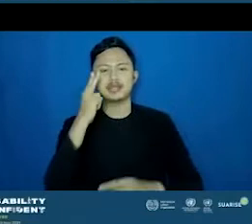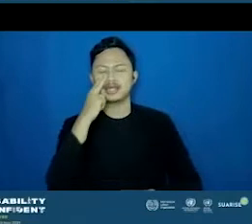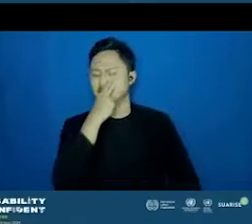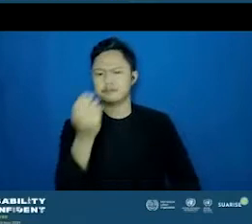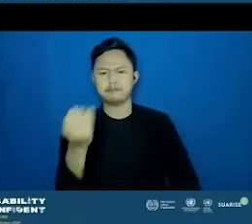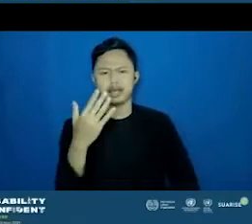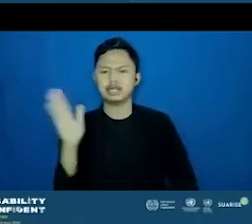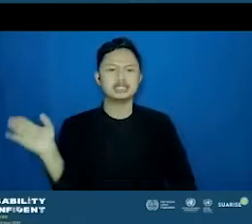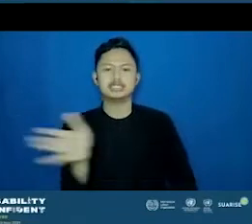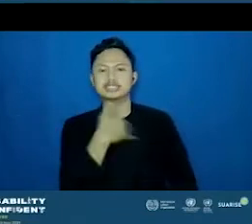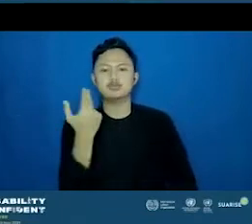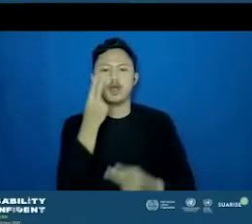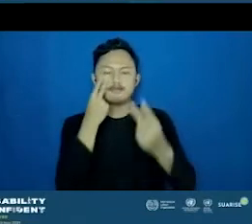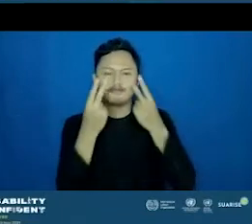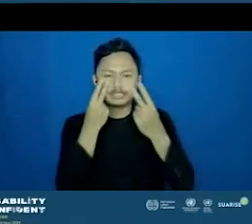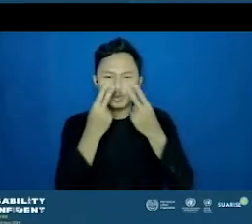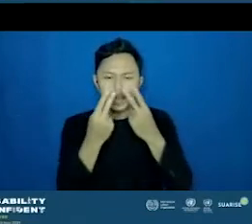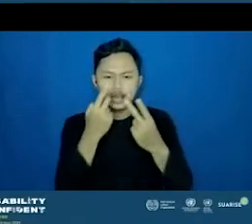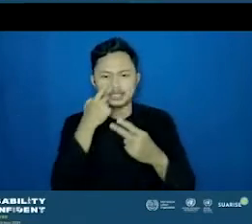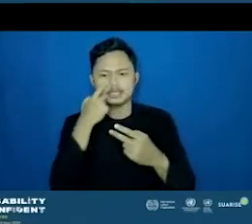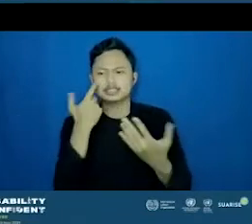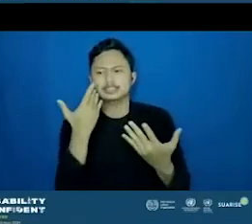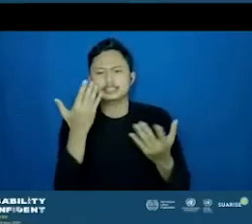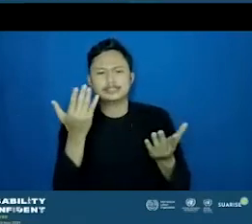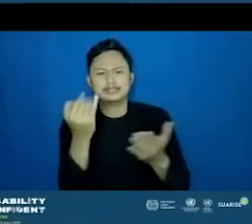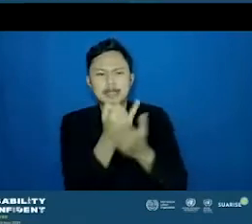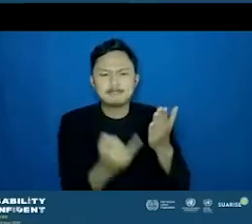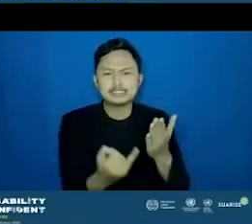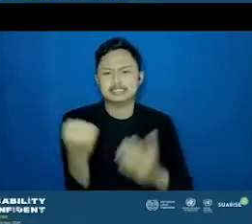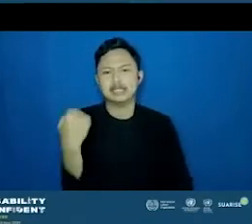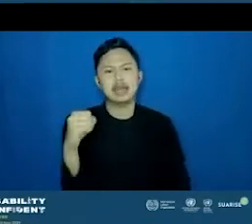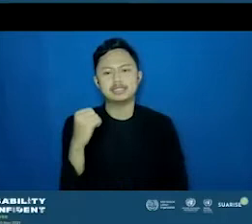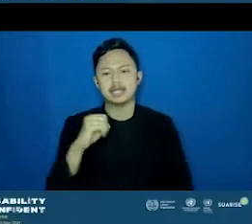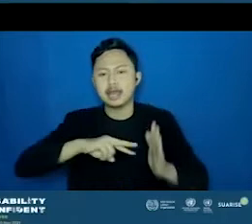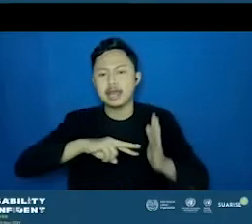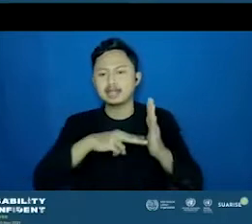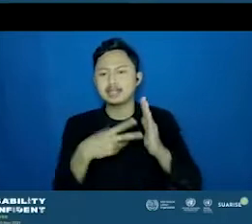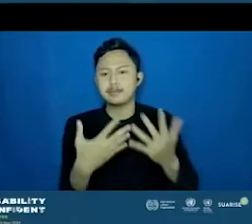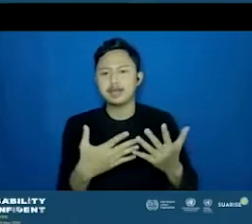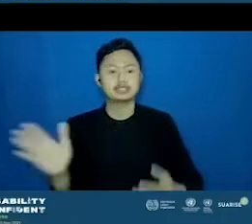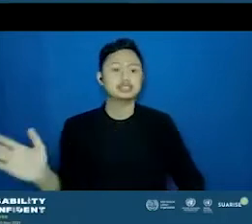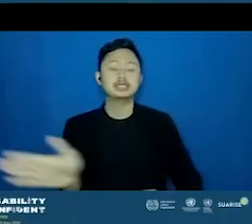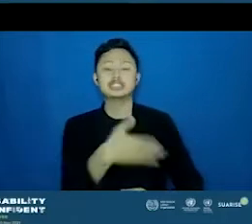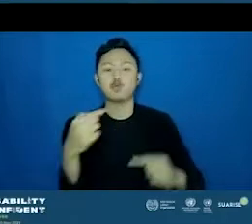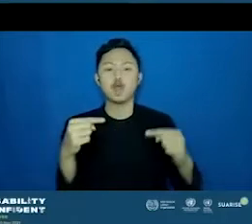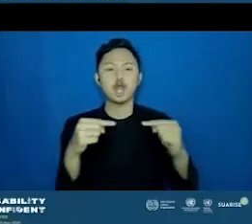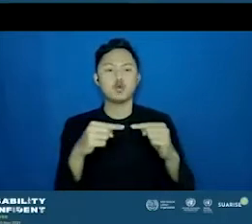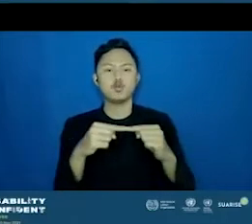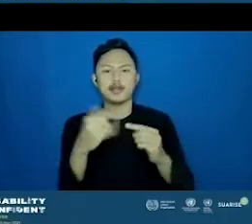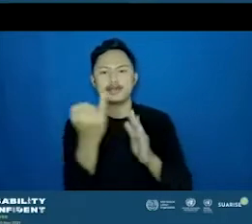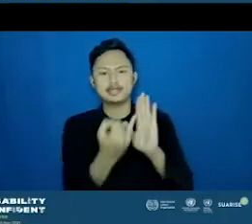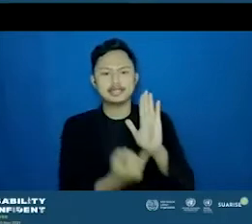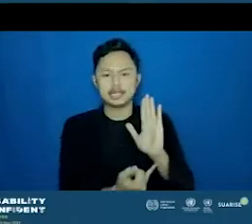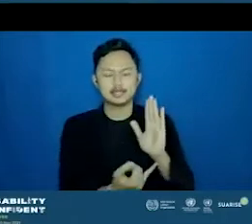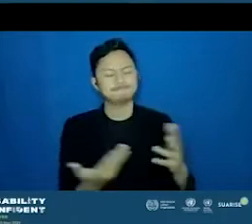segala sesuatu yang terkait dengan visual grafis, tentu aja saya nggak bisa gitu. Artinya segala sesuatu yang terkait sama desain, itu udah